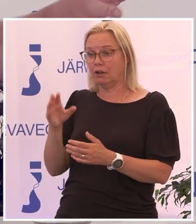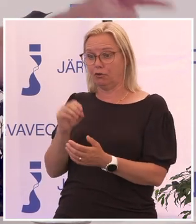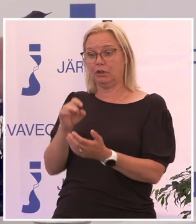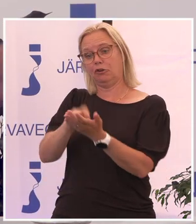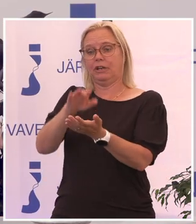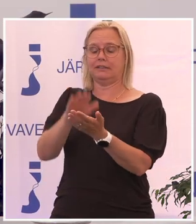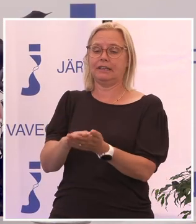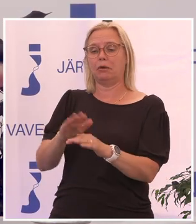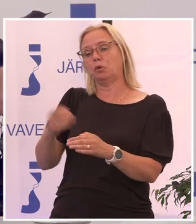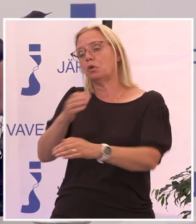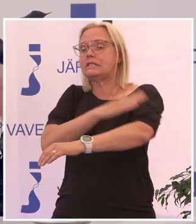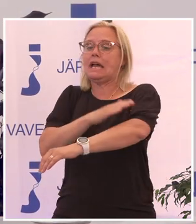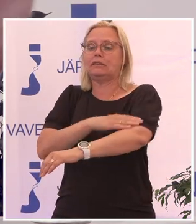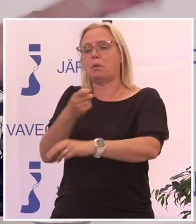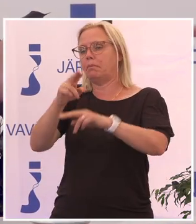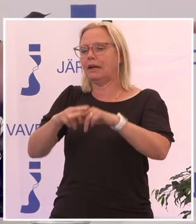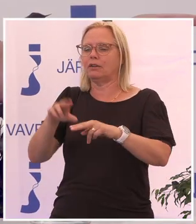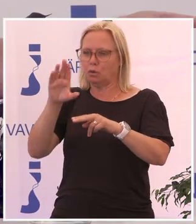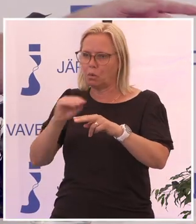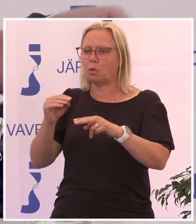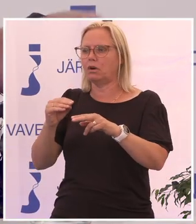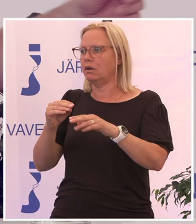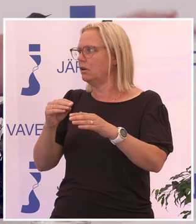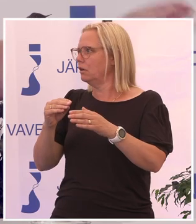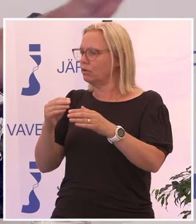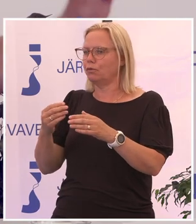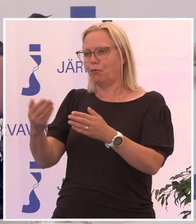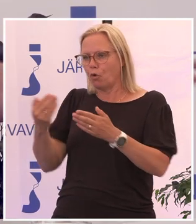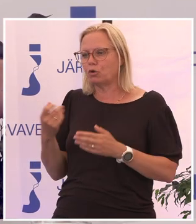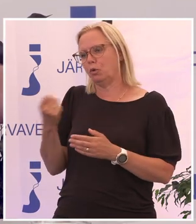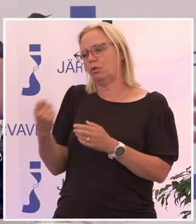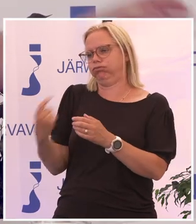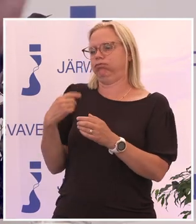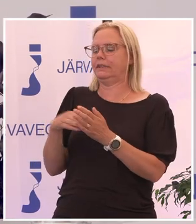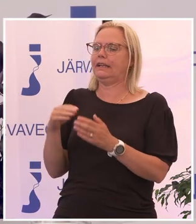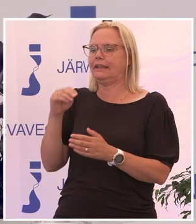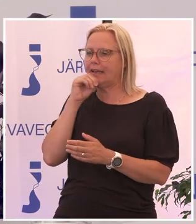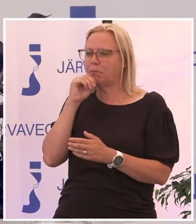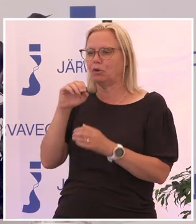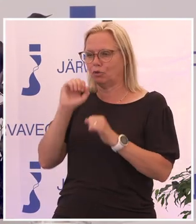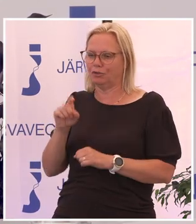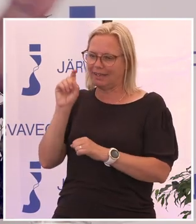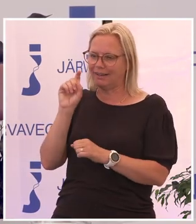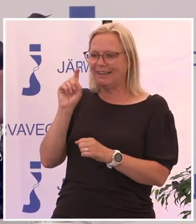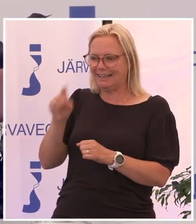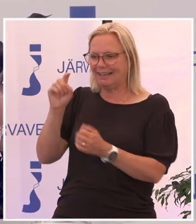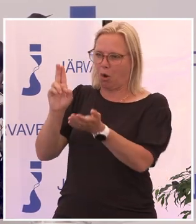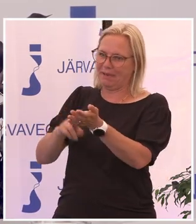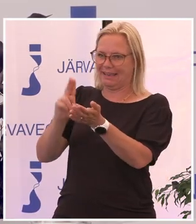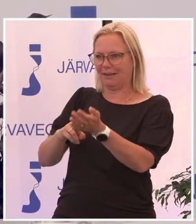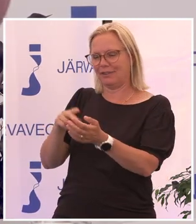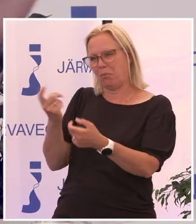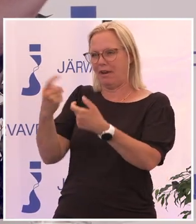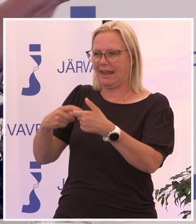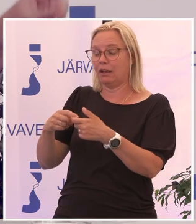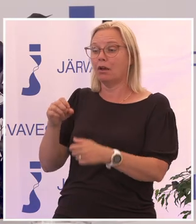tjänst någonstans så kommer det någonting till din e-post och så ska du klicka på en länk och bekräfta. Och har du inte e-post